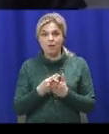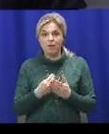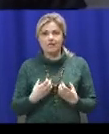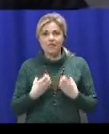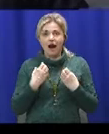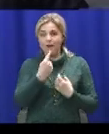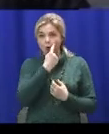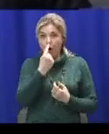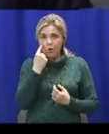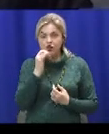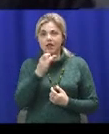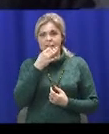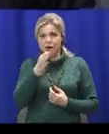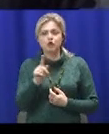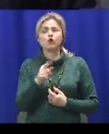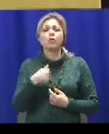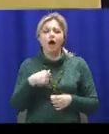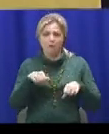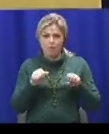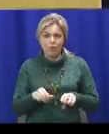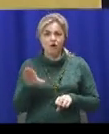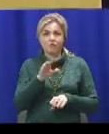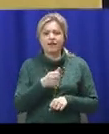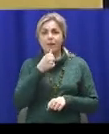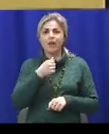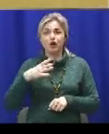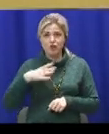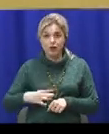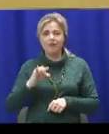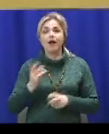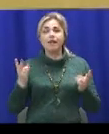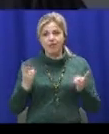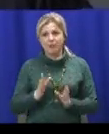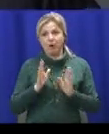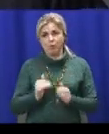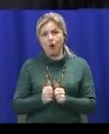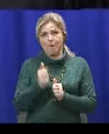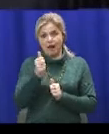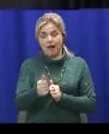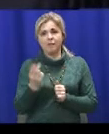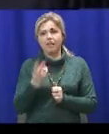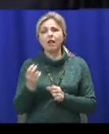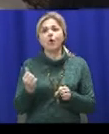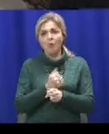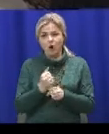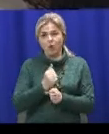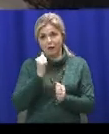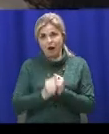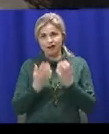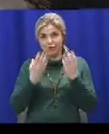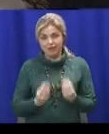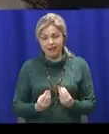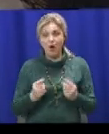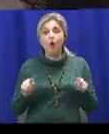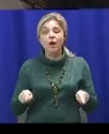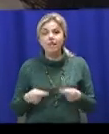сказати, що ти можеш, ти все пережив і що тобі треба тільки йти вперед. Треба просто боротися, боротися кожен день. Організатори